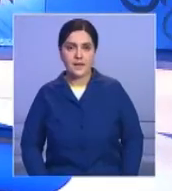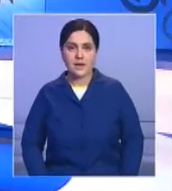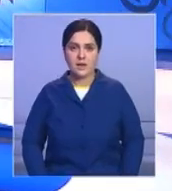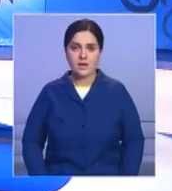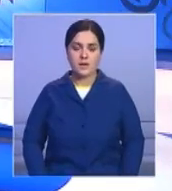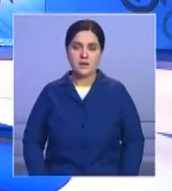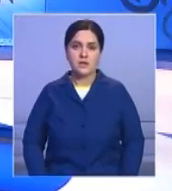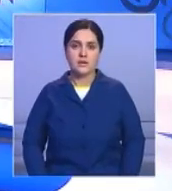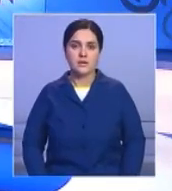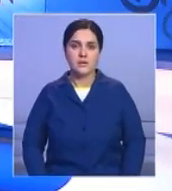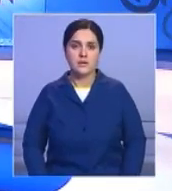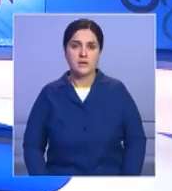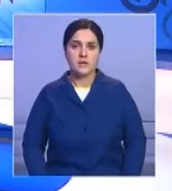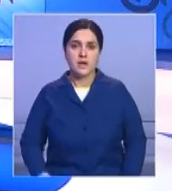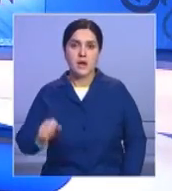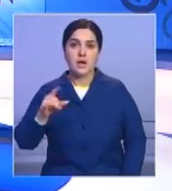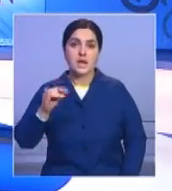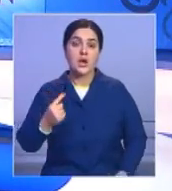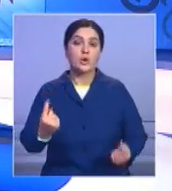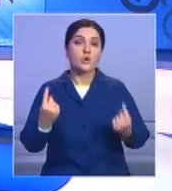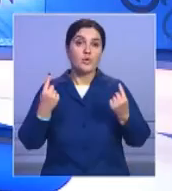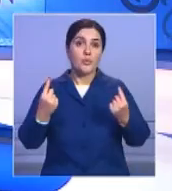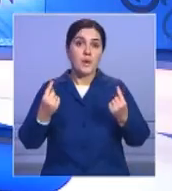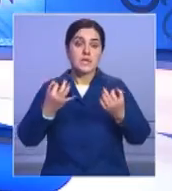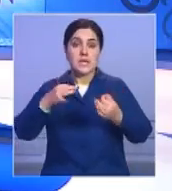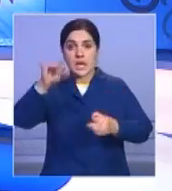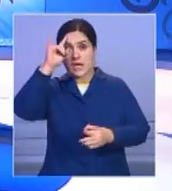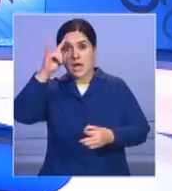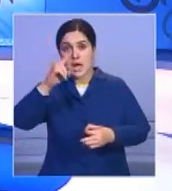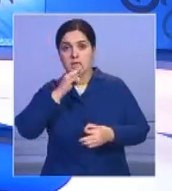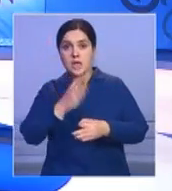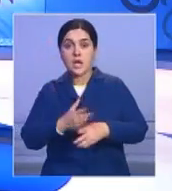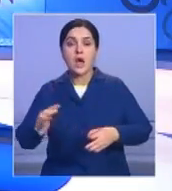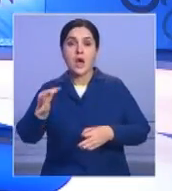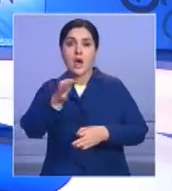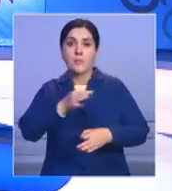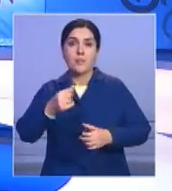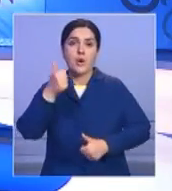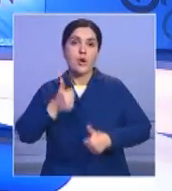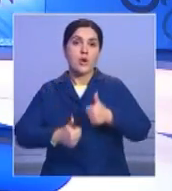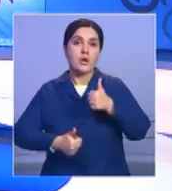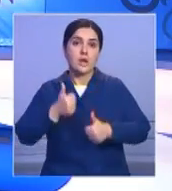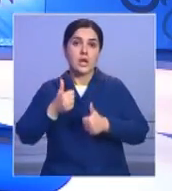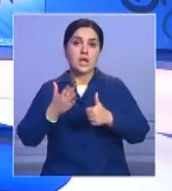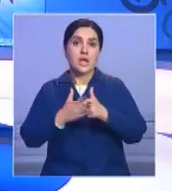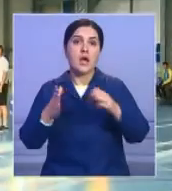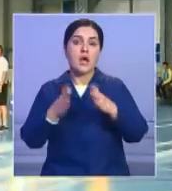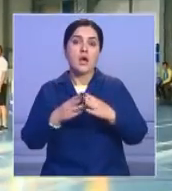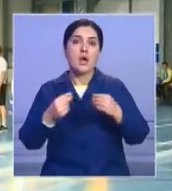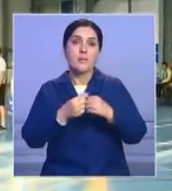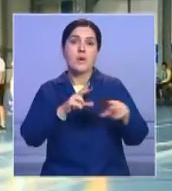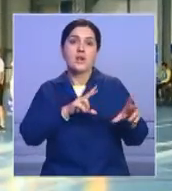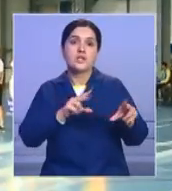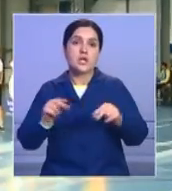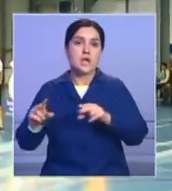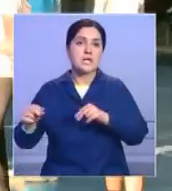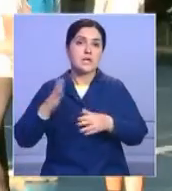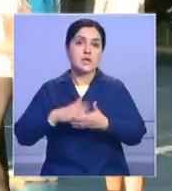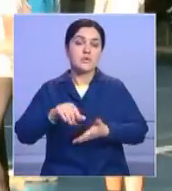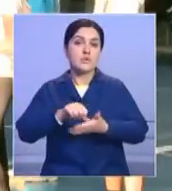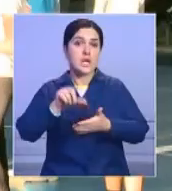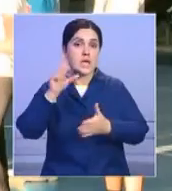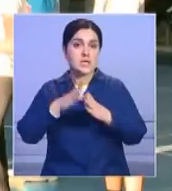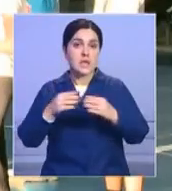В приорале к юбилею независимости Казахстана приурочили областную спортыкиаду от Басы Бакатмикене. В эстафете участвовали